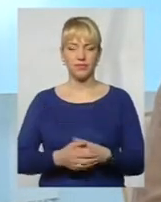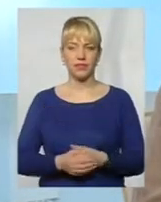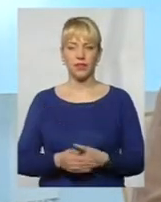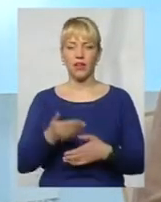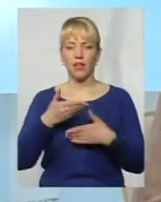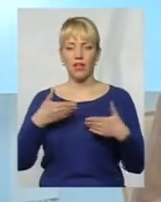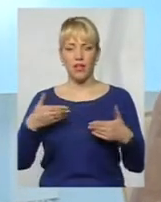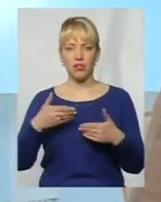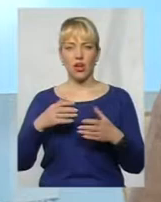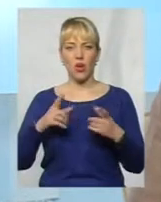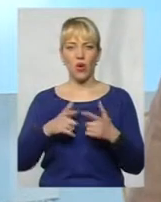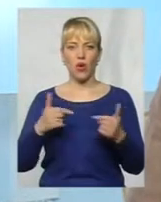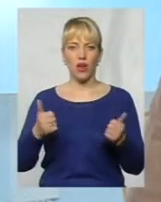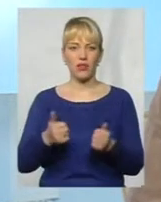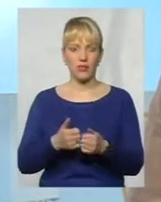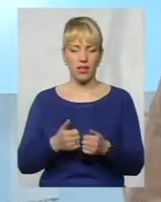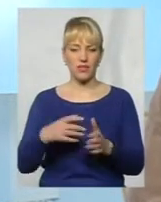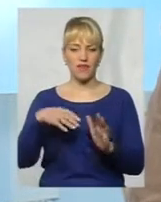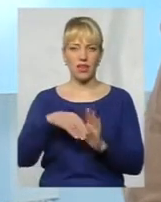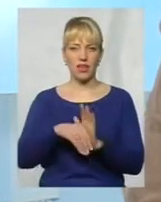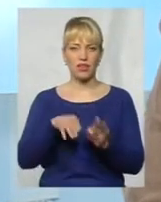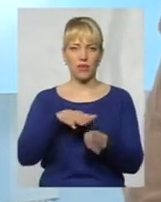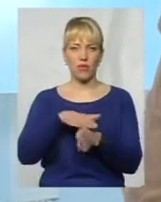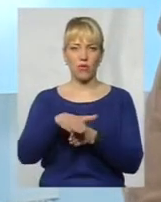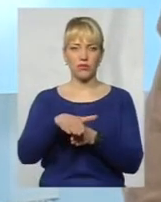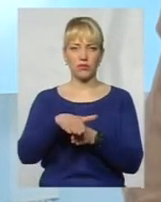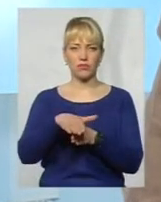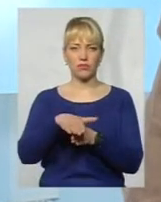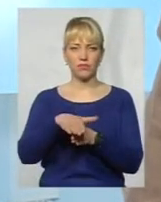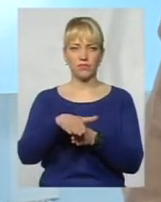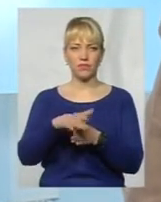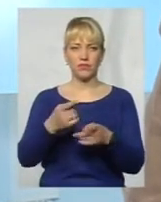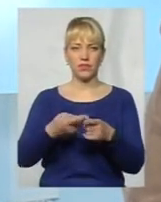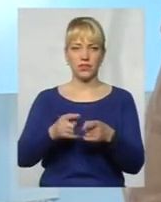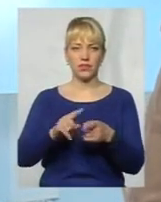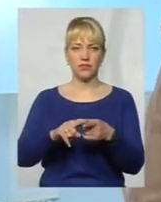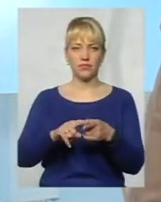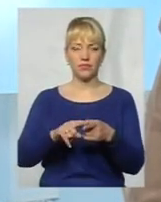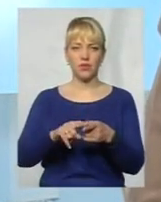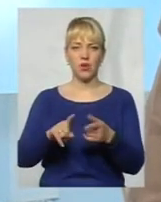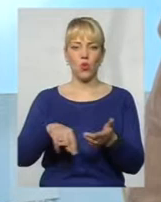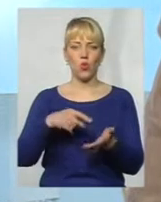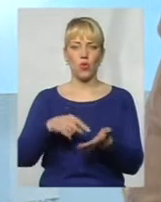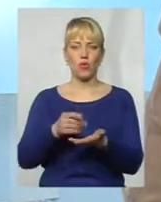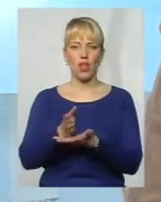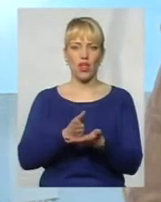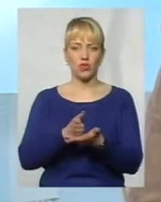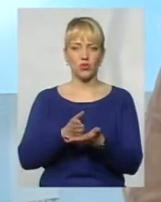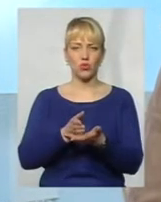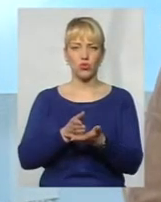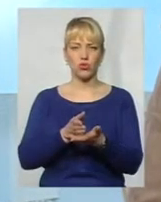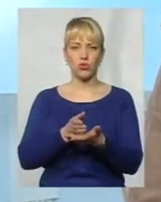Наша організація вже в складі повної збори. Це комунальна служба, служба